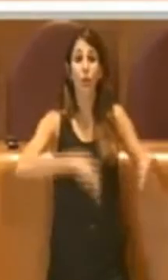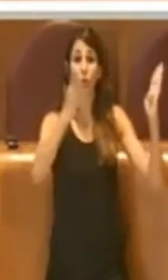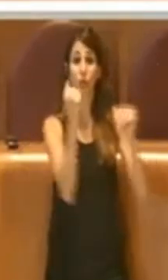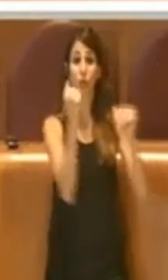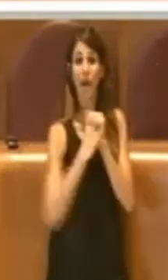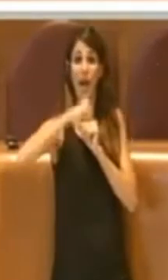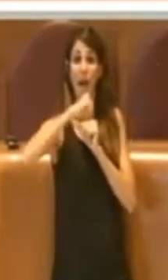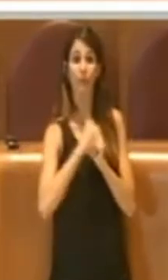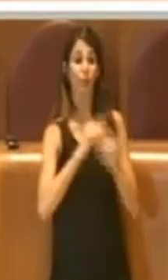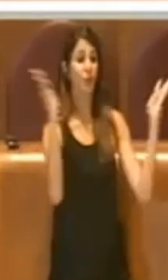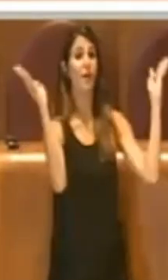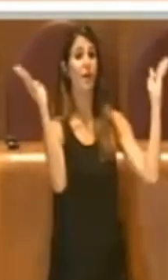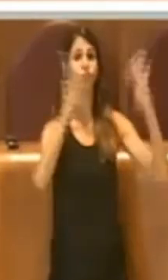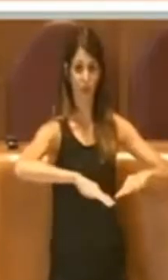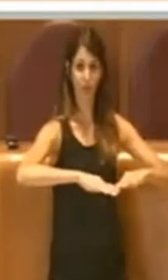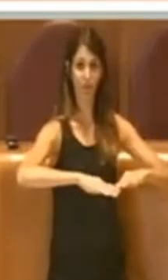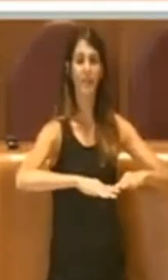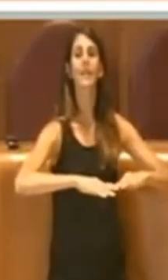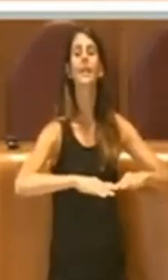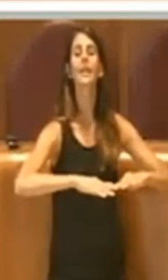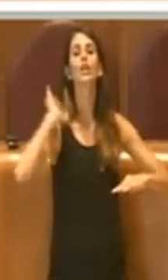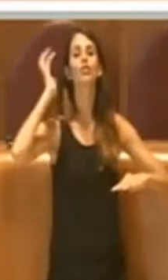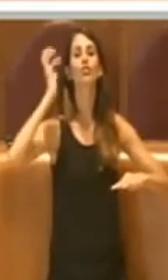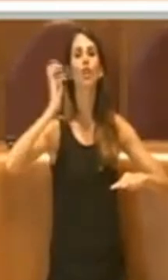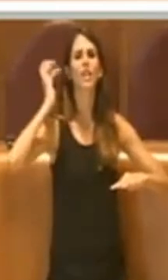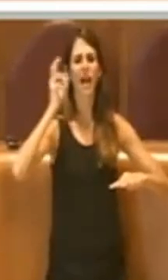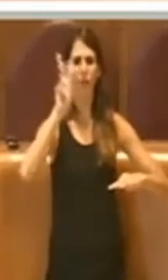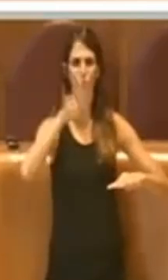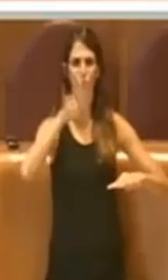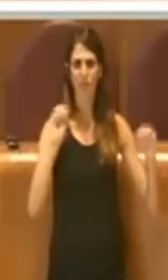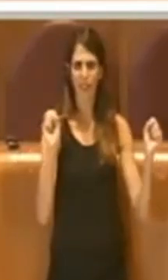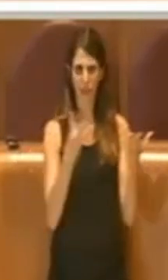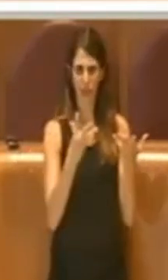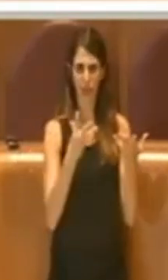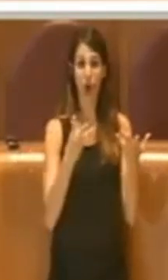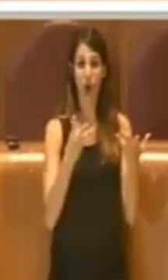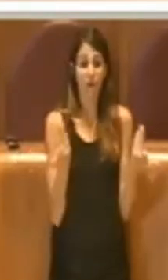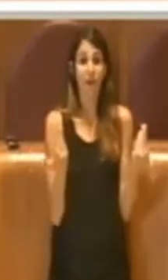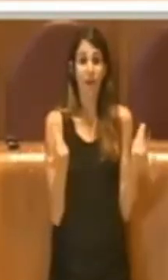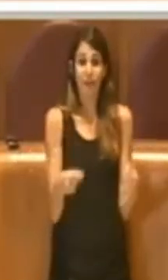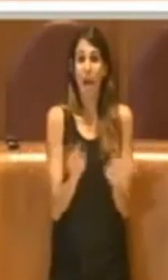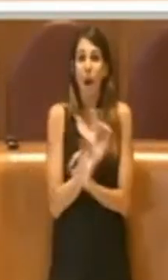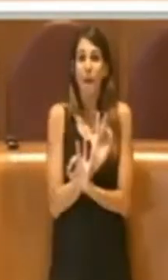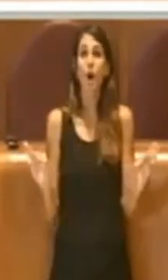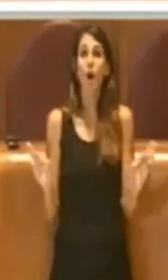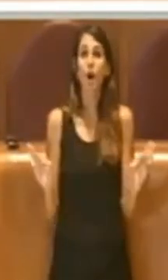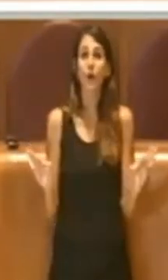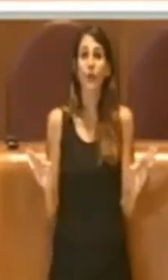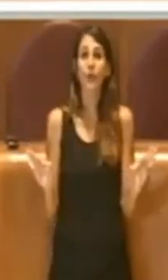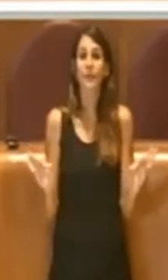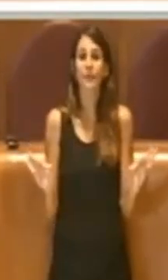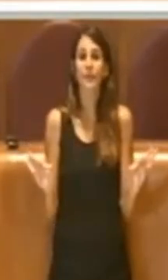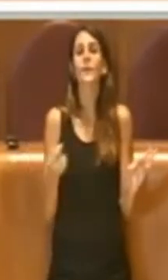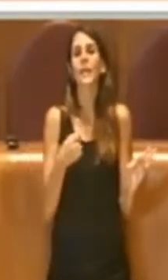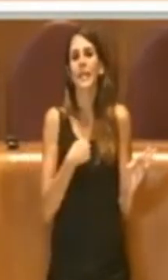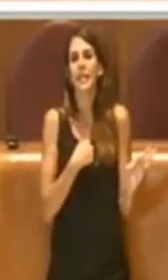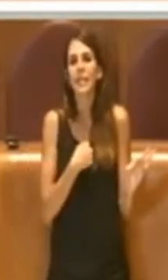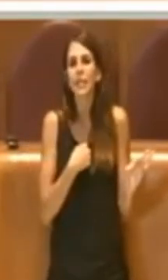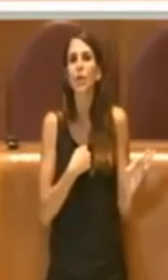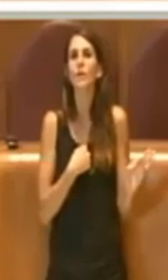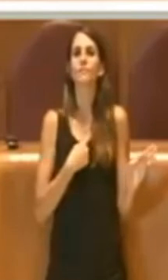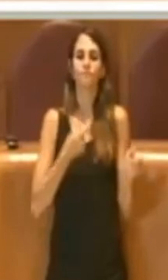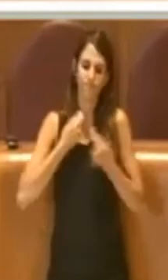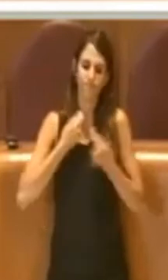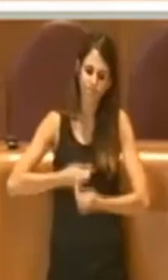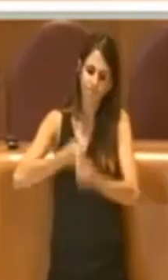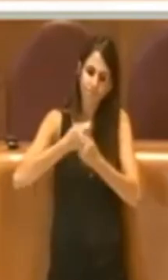abbattuto nel gennaio 2019, se non erro, e a quel punto eravamo pronti. Su mio impulso anche l